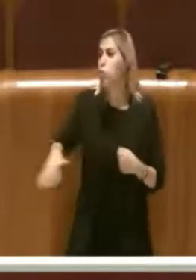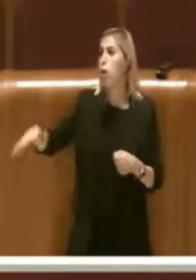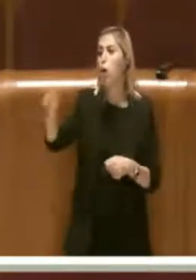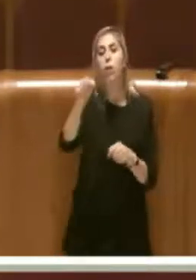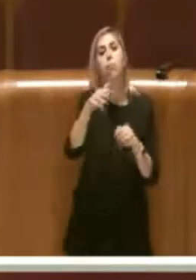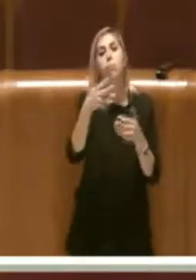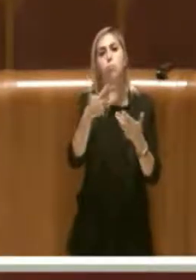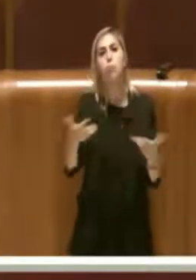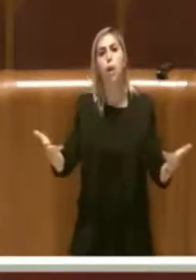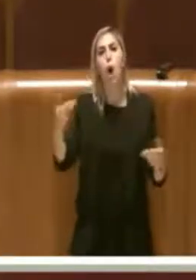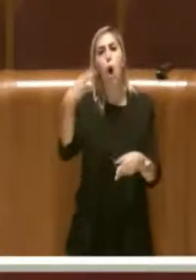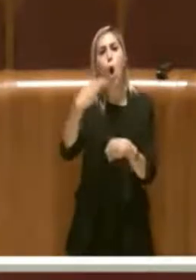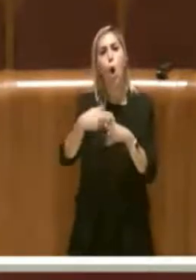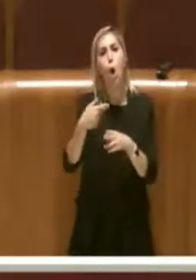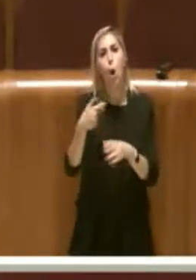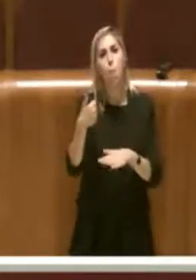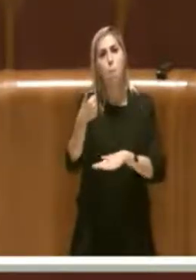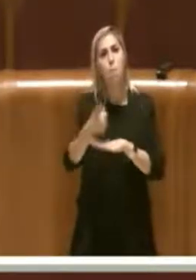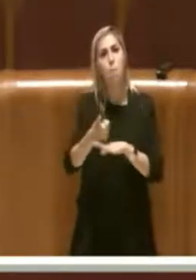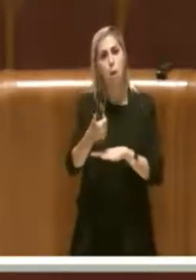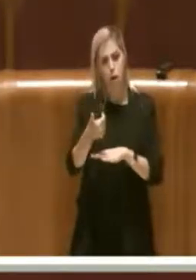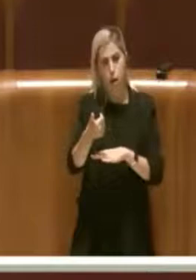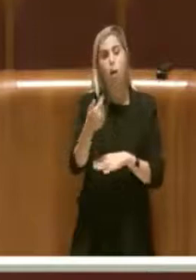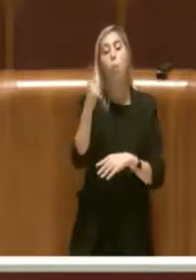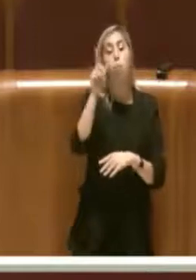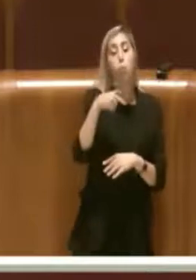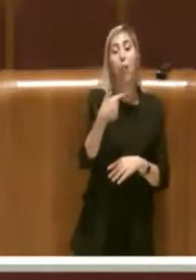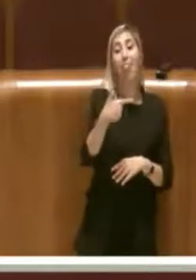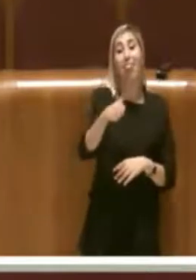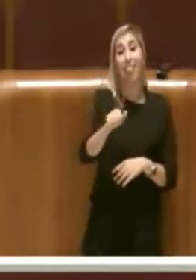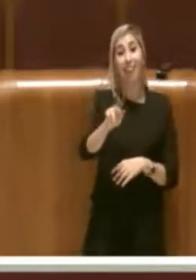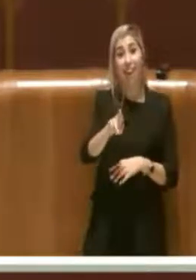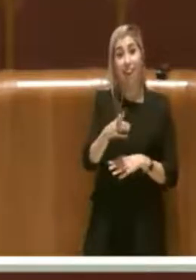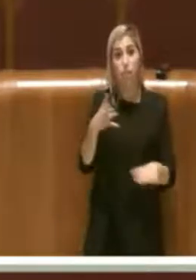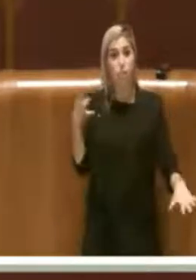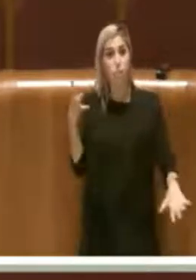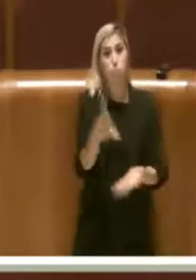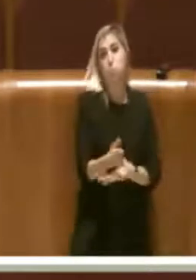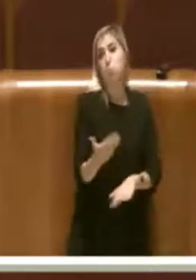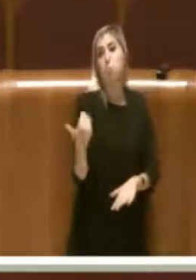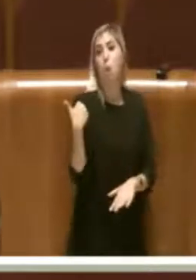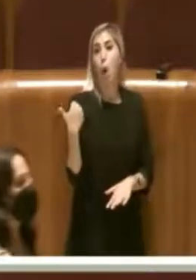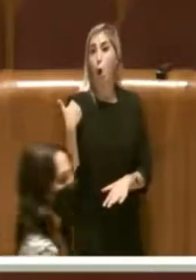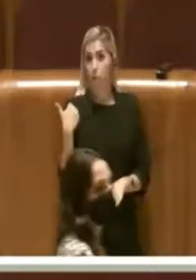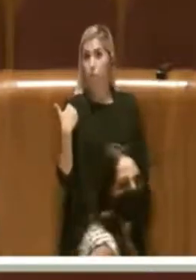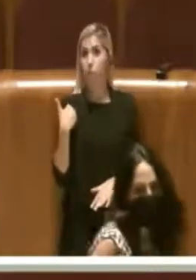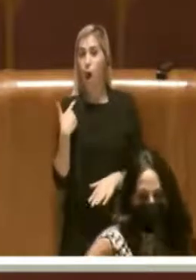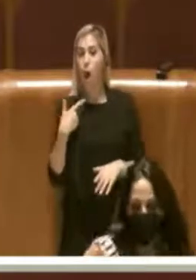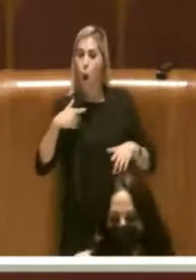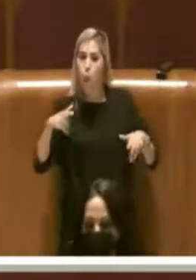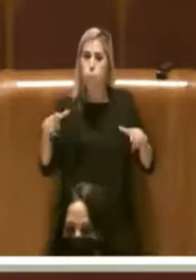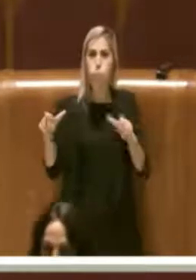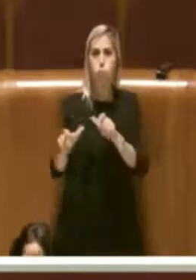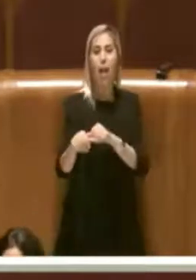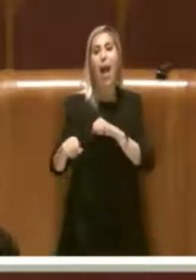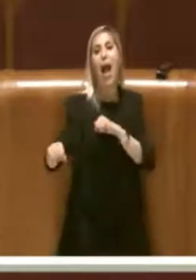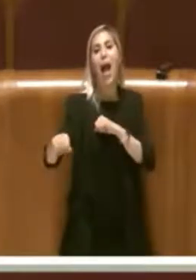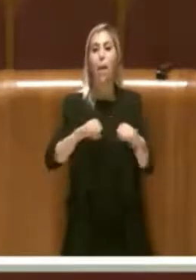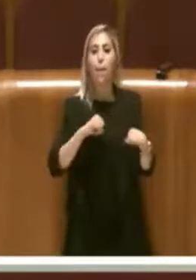anche il TAR è intervenuto di recente, ha imposto all